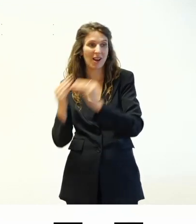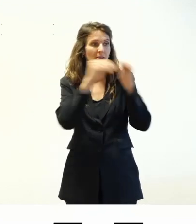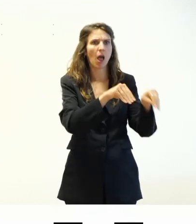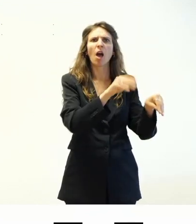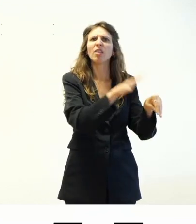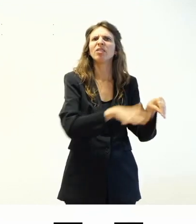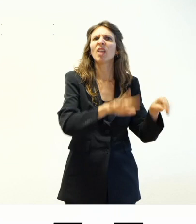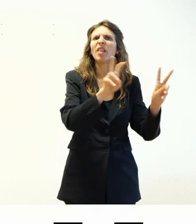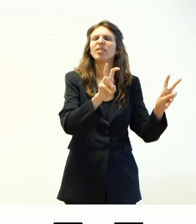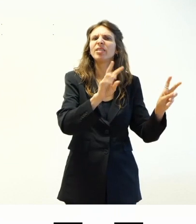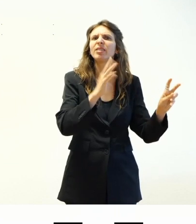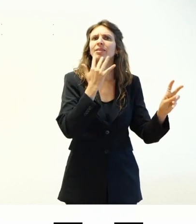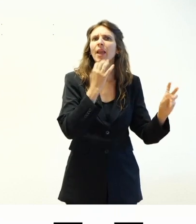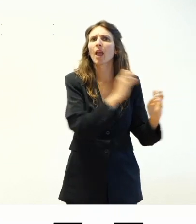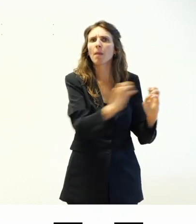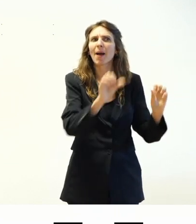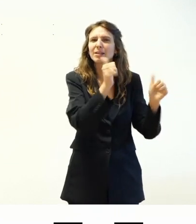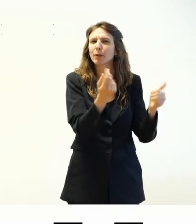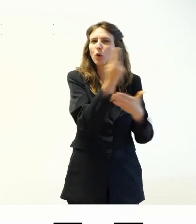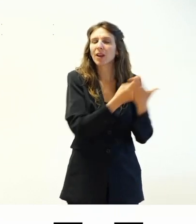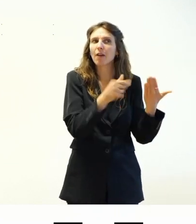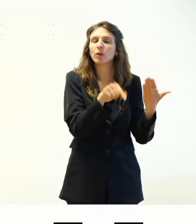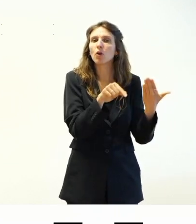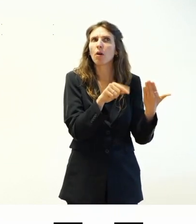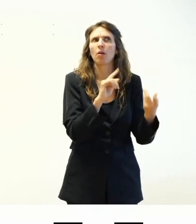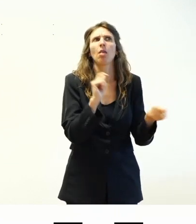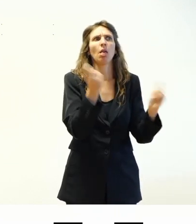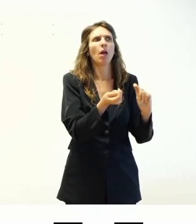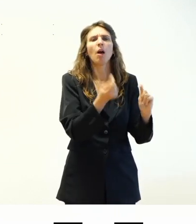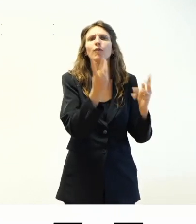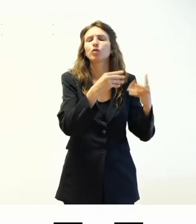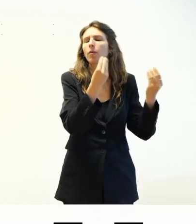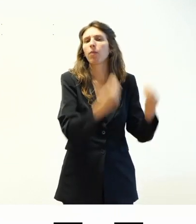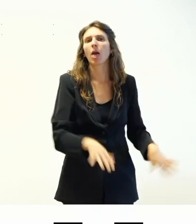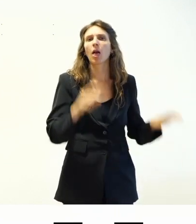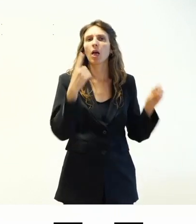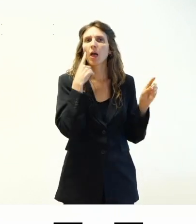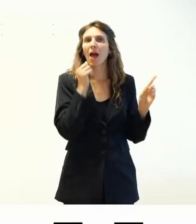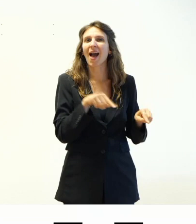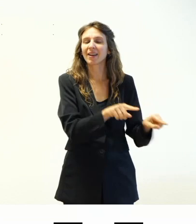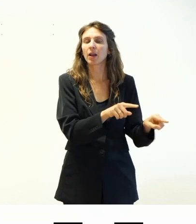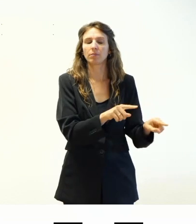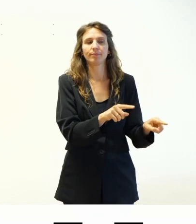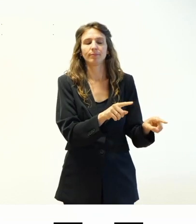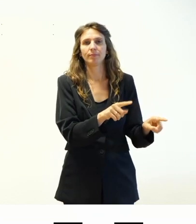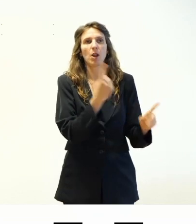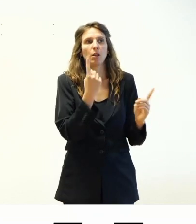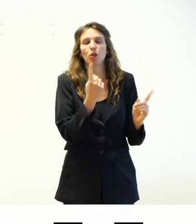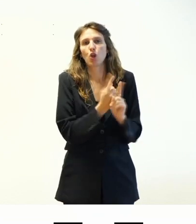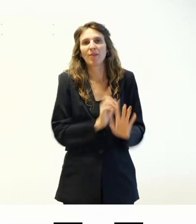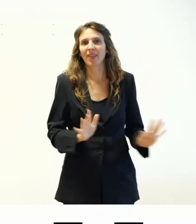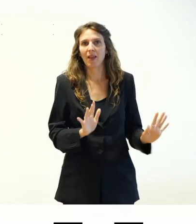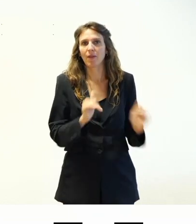nel momento in cui io decido di cambiare l'aspetto grafico del sito, vado a perdere le funzionalità. E questa è una cosa che non dovrebbe